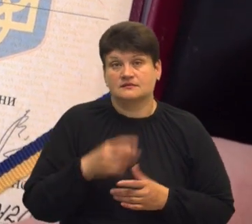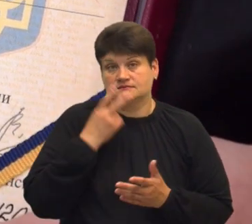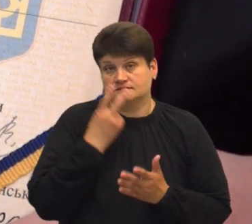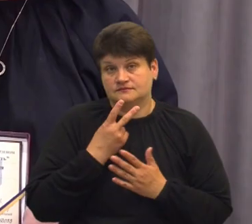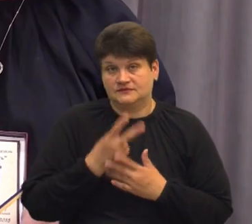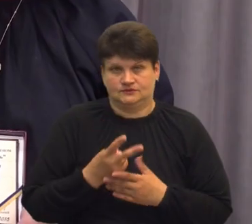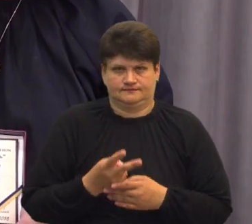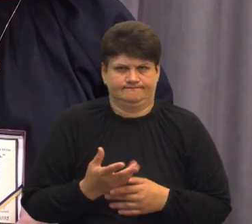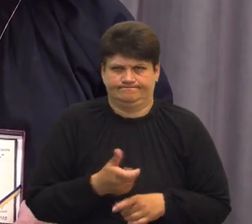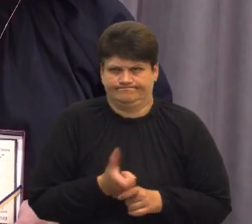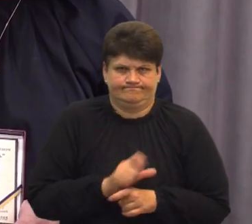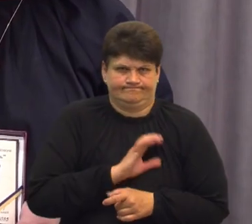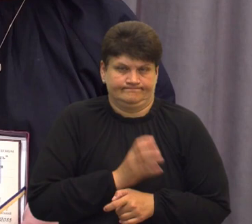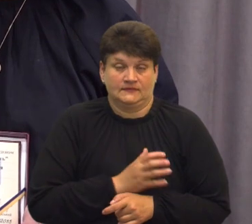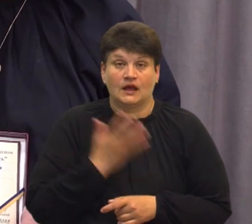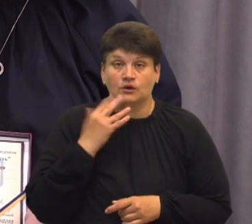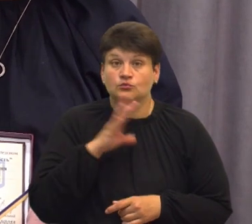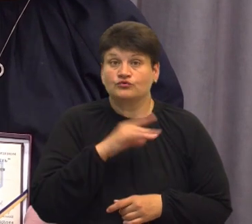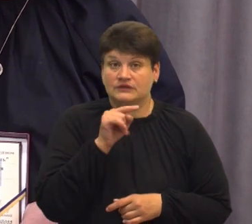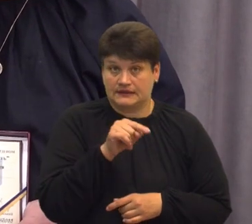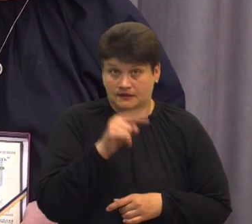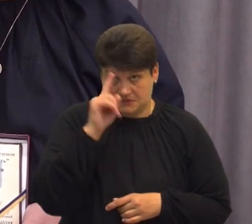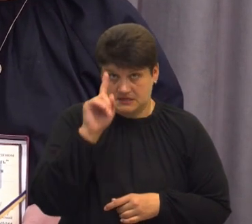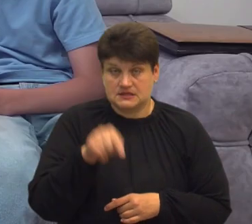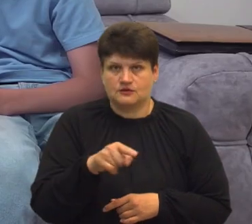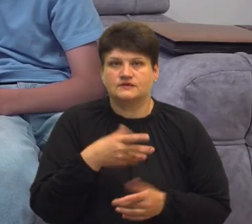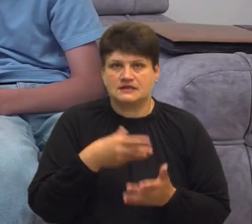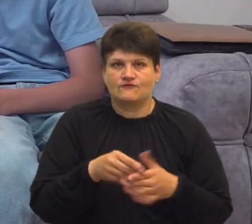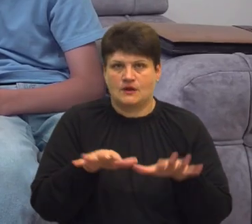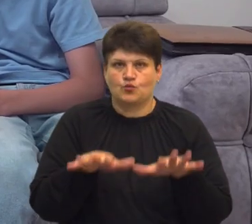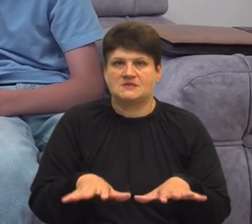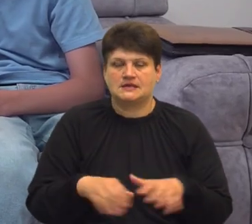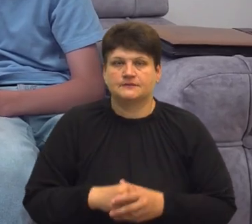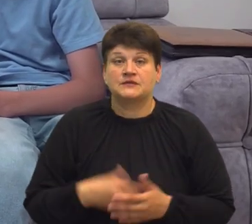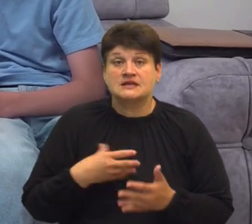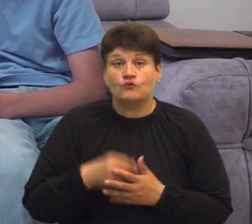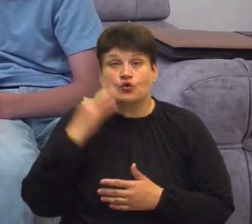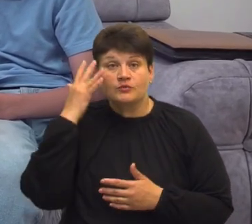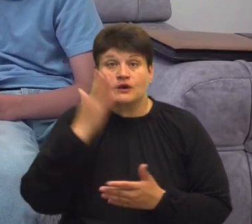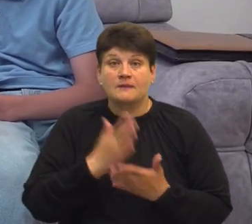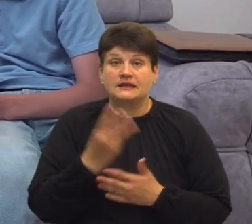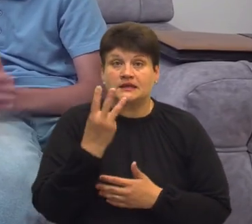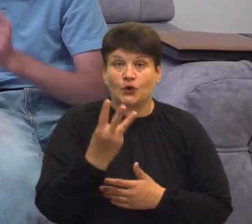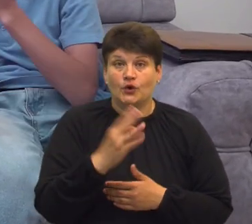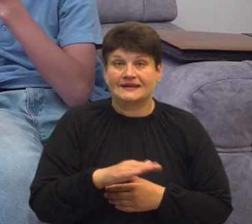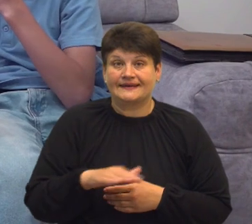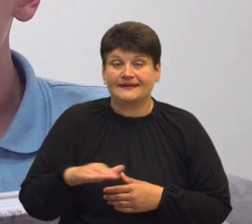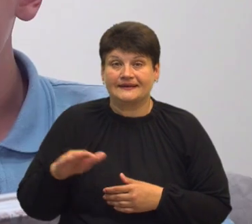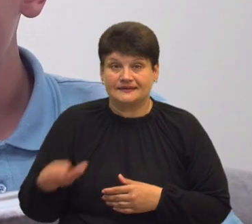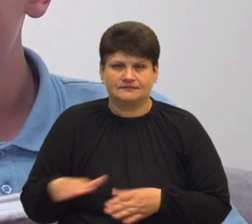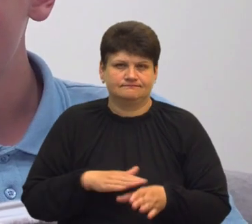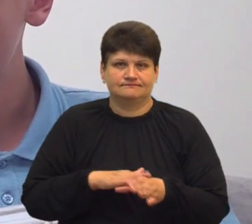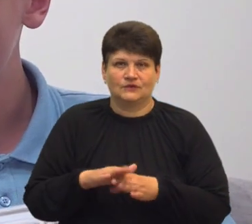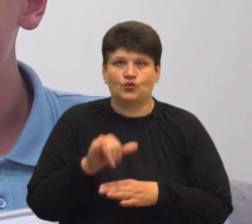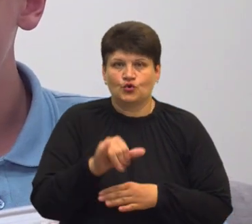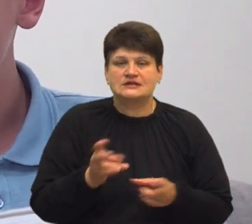дуже яскраво. Коли він був там, я знала, що він на своєму місці. Свою мрію мати трьох дітей, розповідає дружина, Віталій здійснив. У